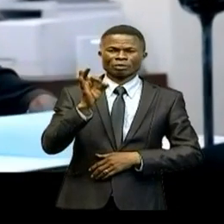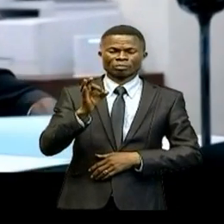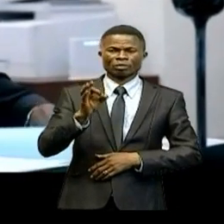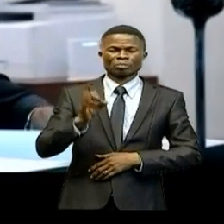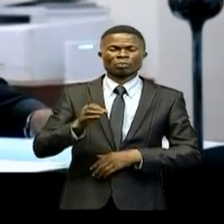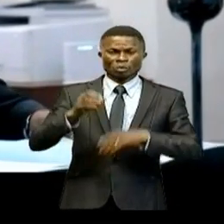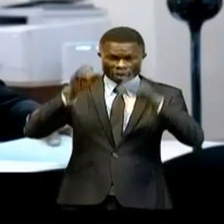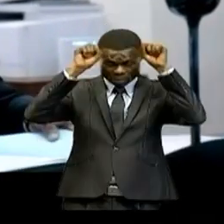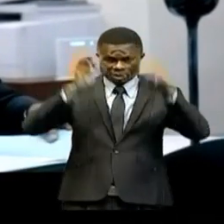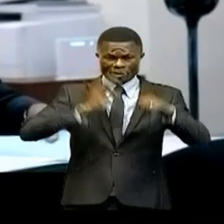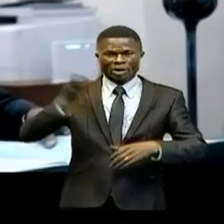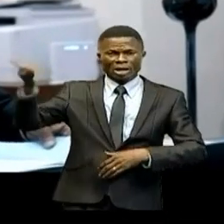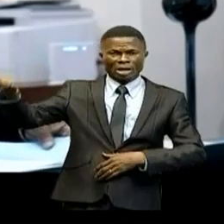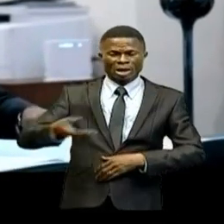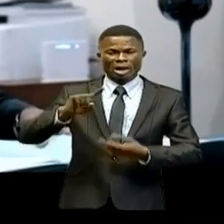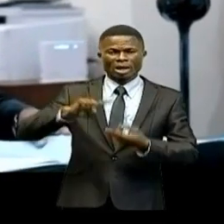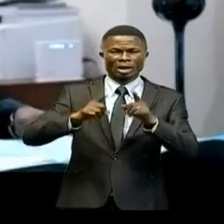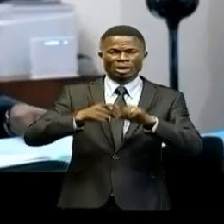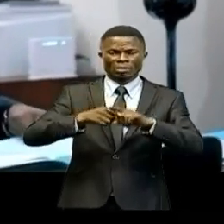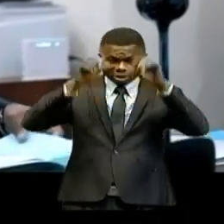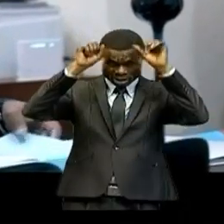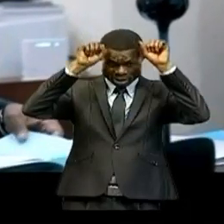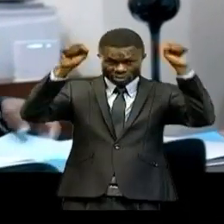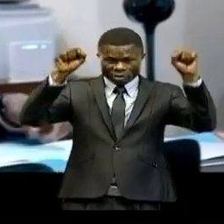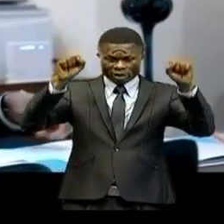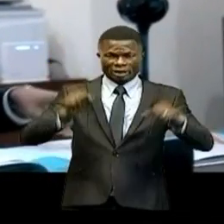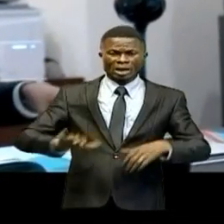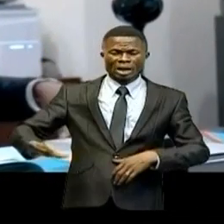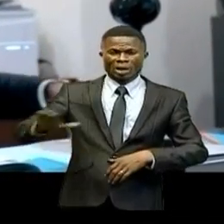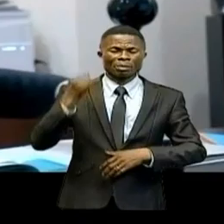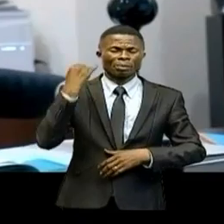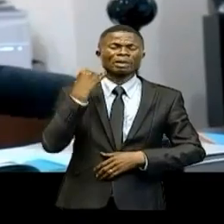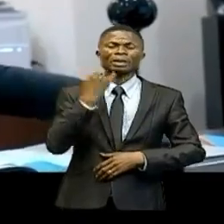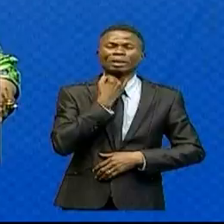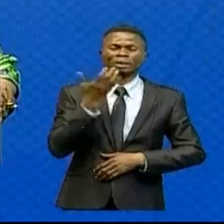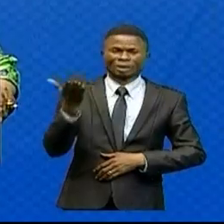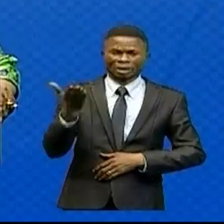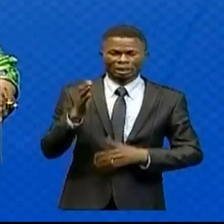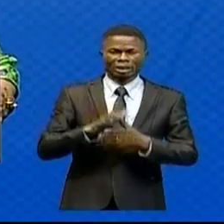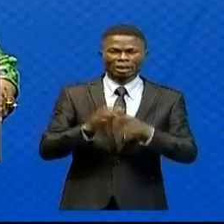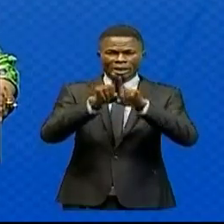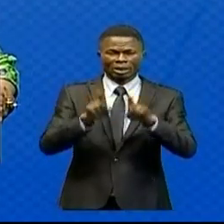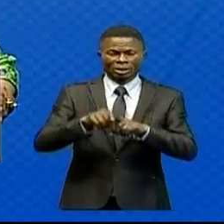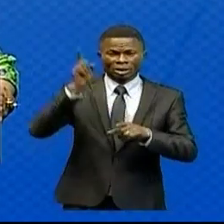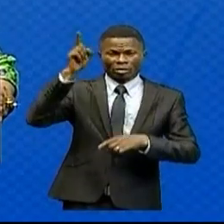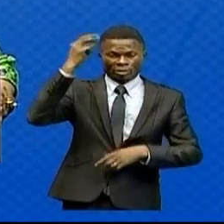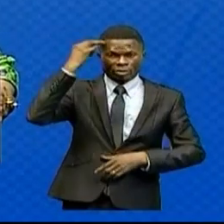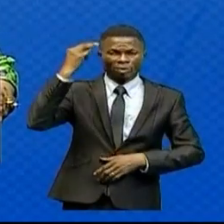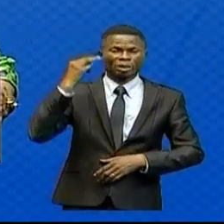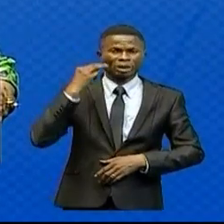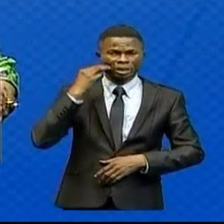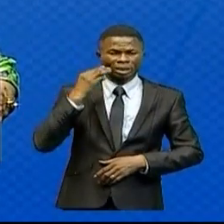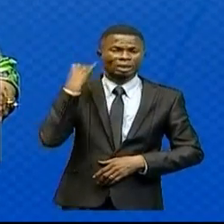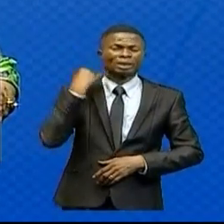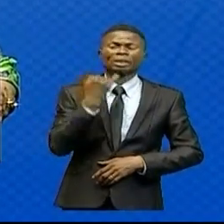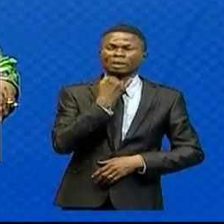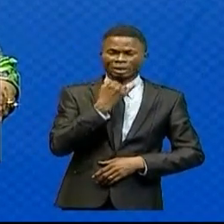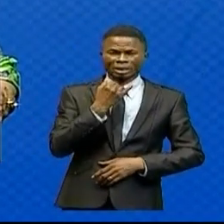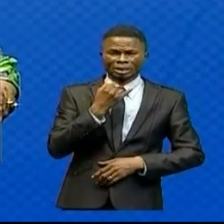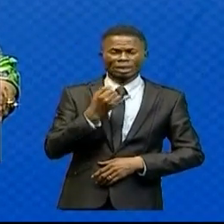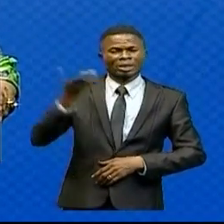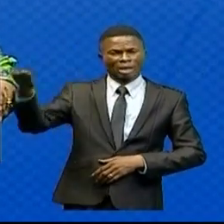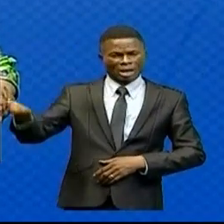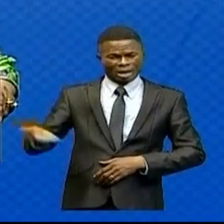par son homologue, son excellence, M. Isaac Herzog, ainsi que le Premier ministre israélien, son